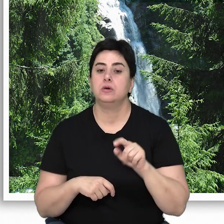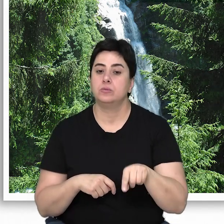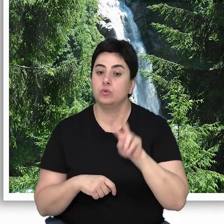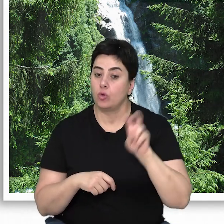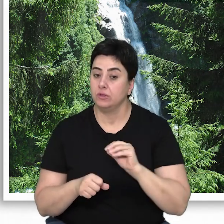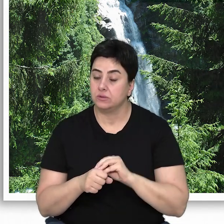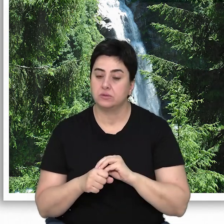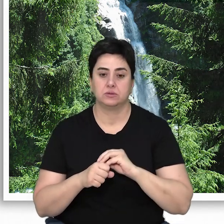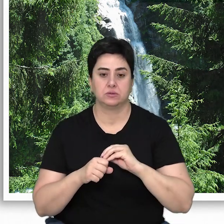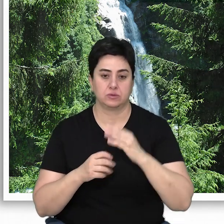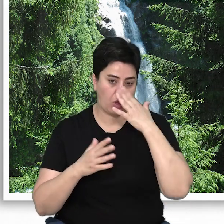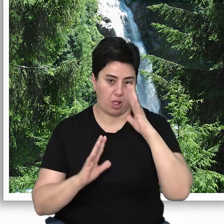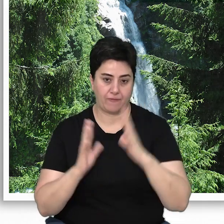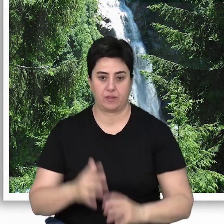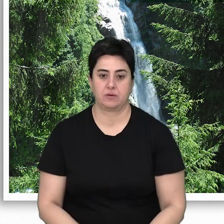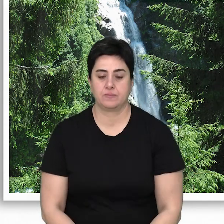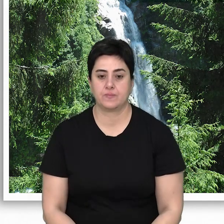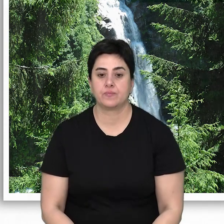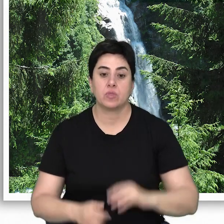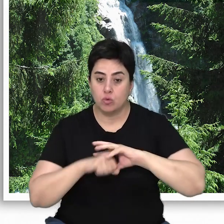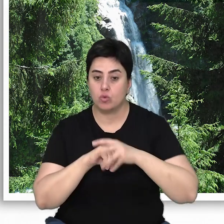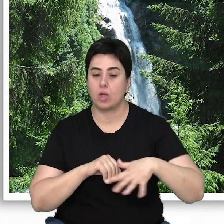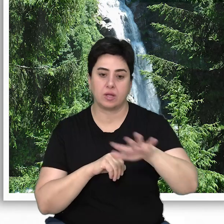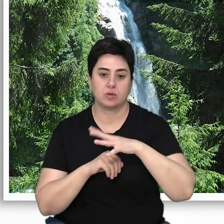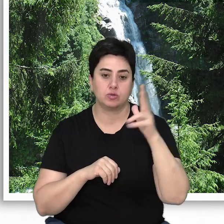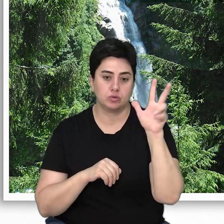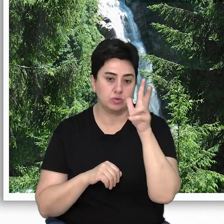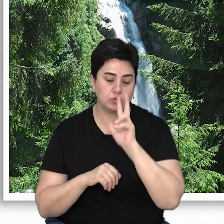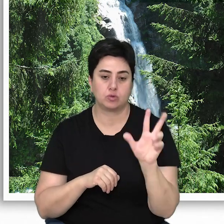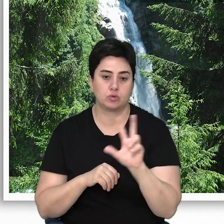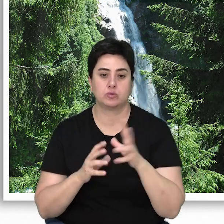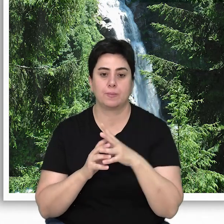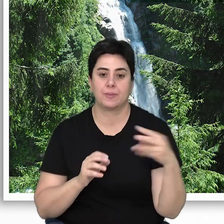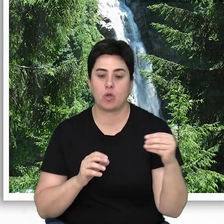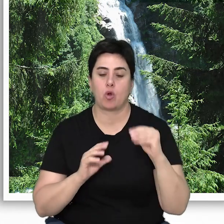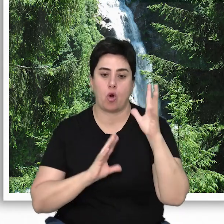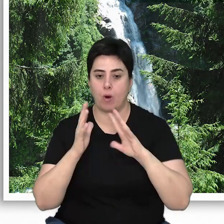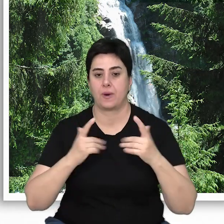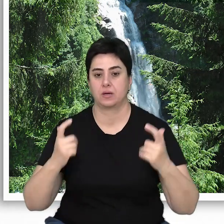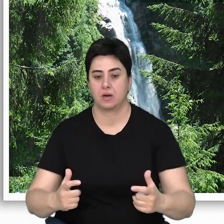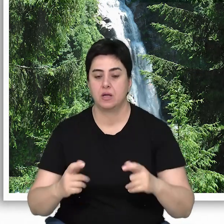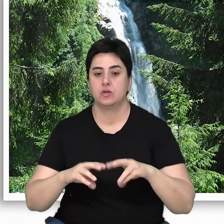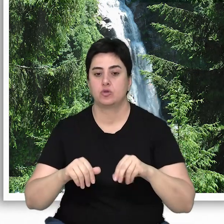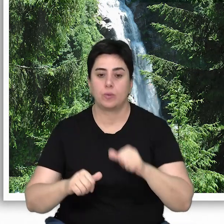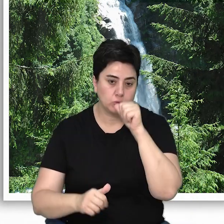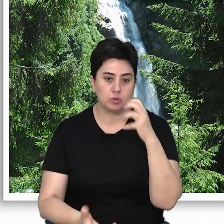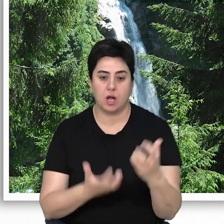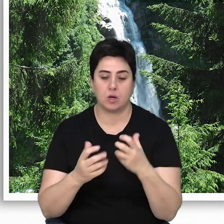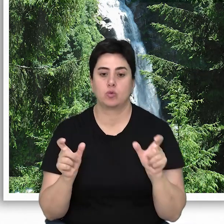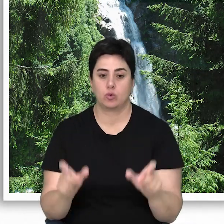Ormanlar ve doğal afetler Dünya genelinde 330 milyon orman alanı, toprak ve su